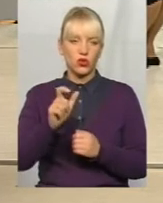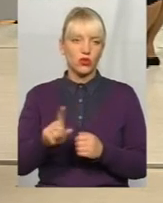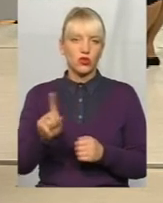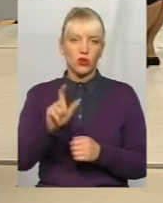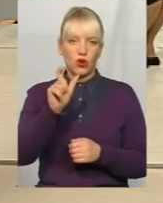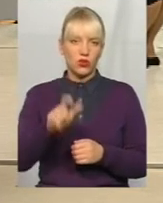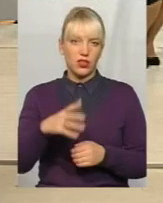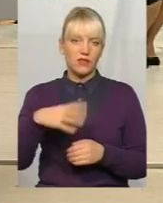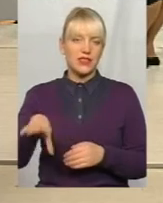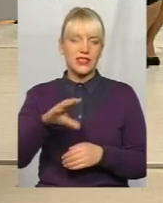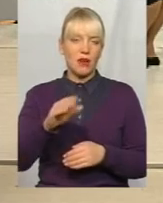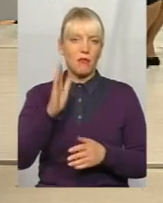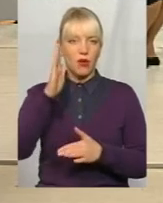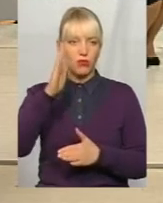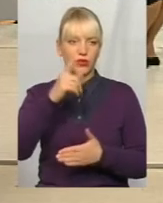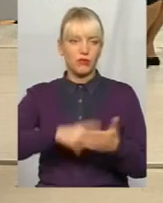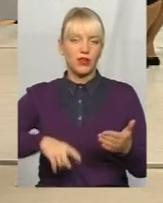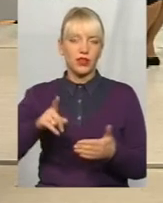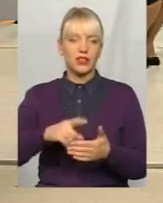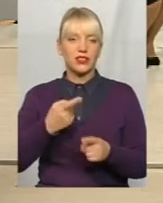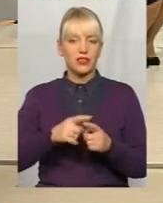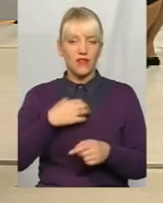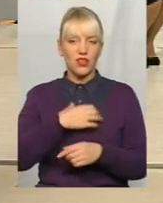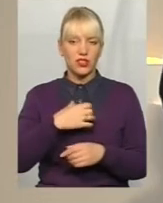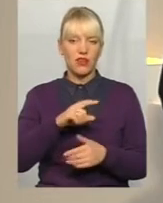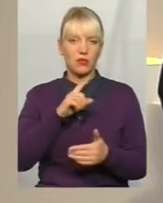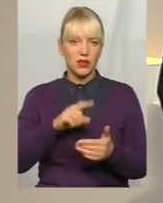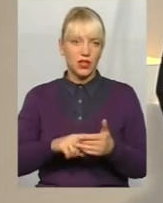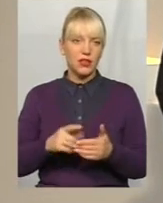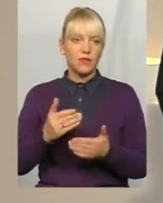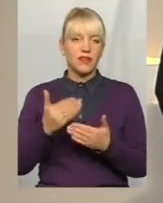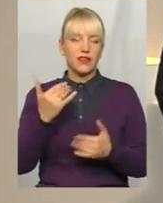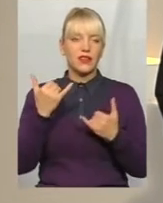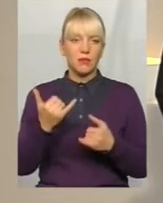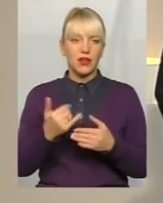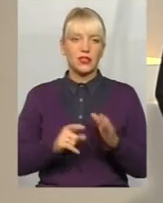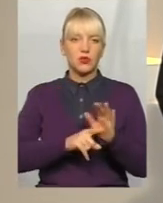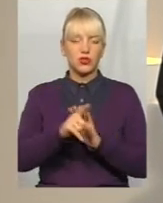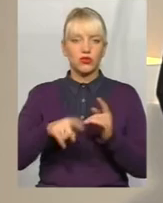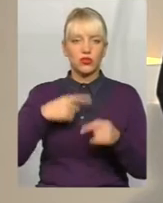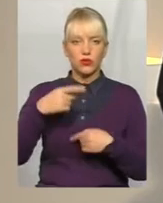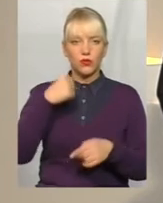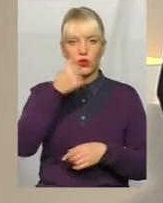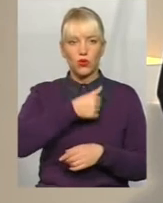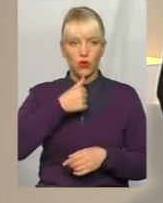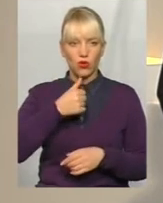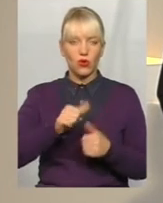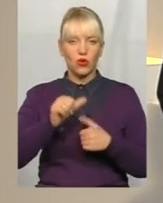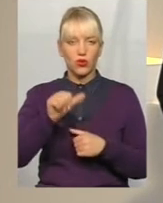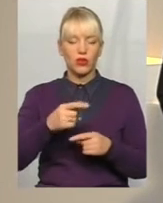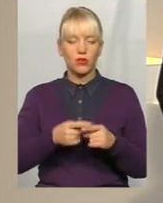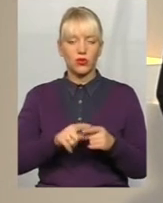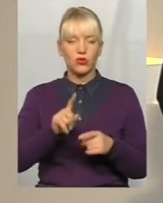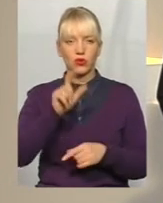перекреслити за все майбутнє. Пані Мінодія, це дуже важливе питання. Тобто, відтепер, з початком наступного року, окрім того, що